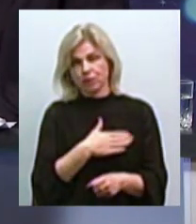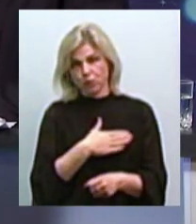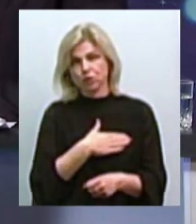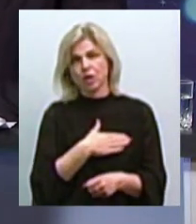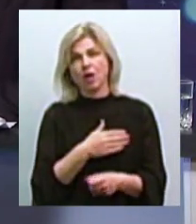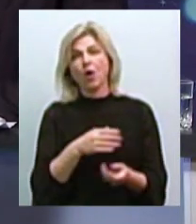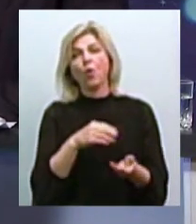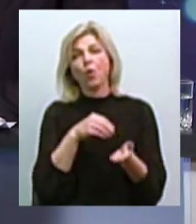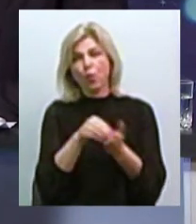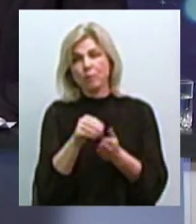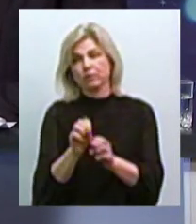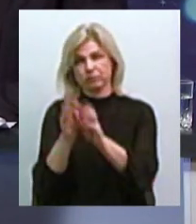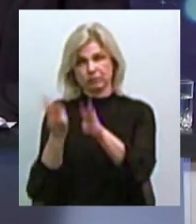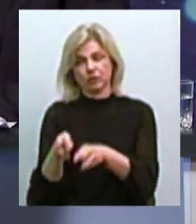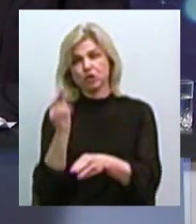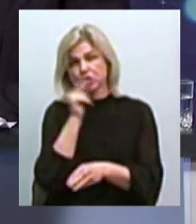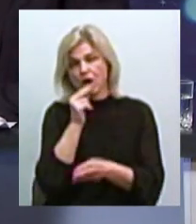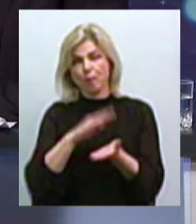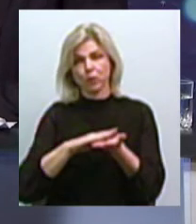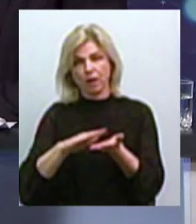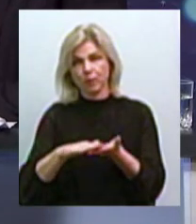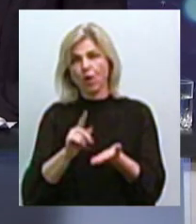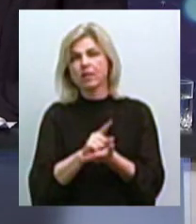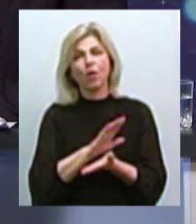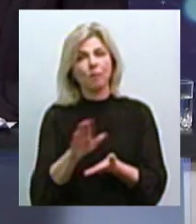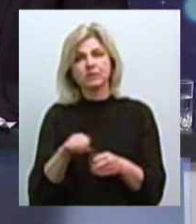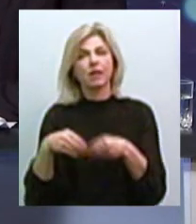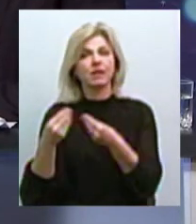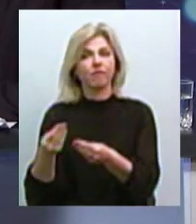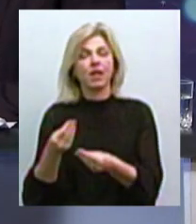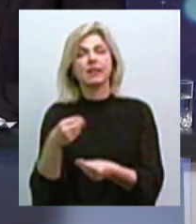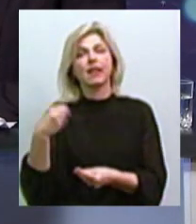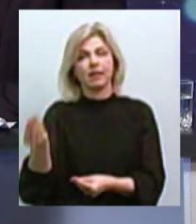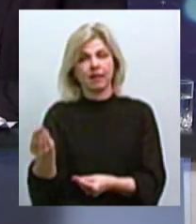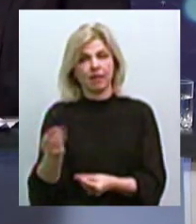Пойдіть купіть їй либо чай, либо бутерброд, необязательно давати бездомному деньги.